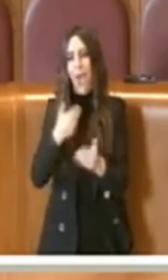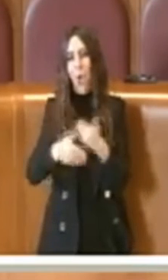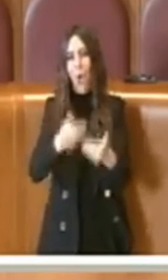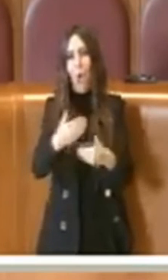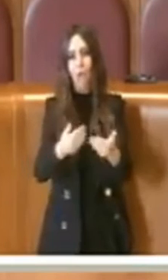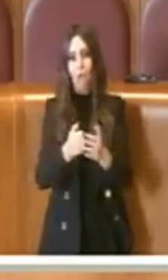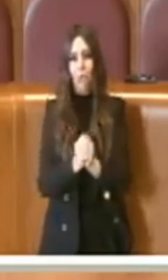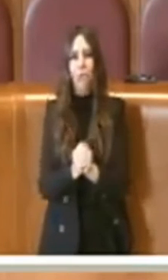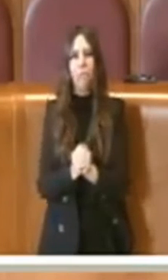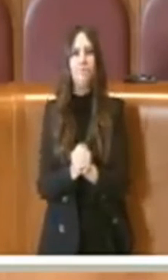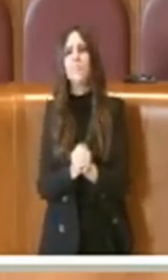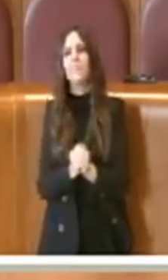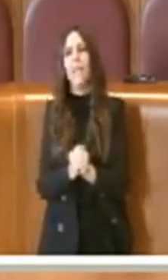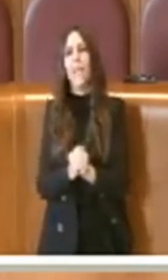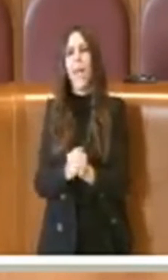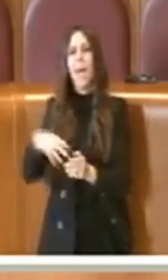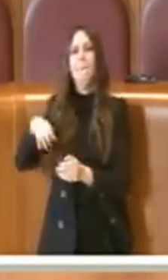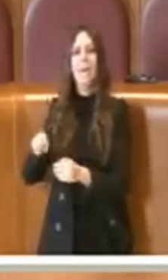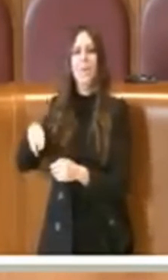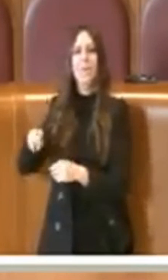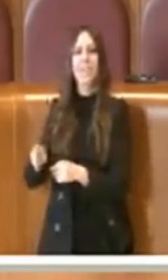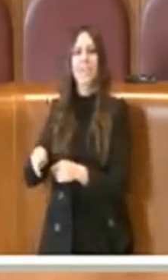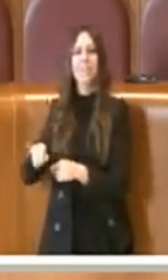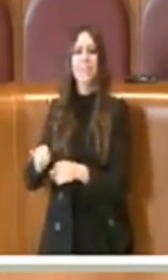Vorrei parlare... Mennuni...